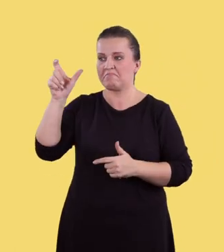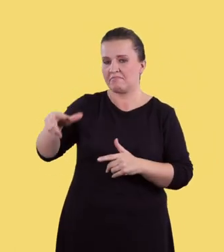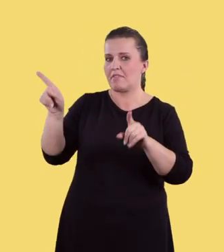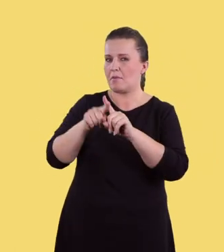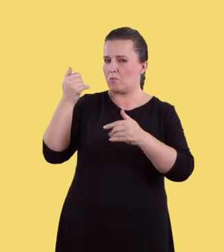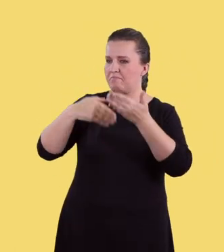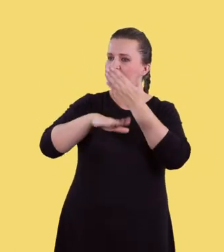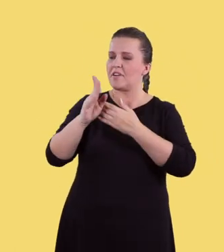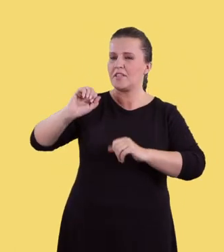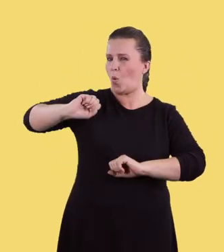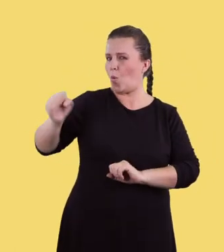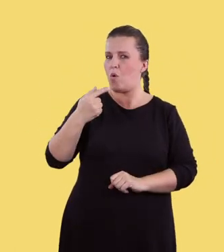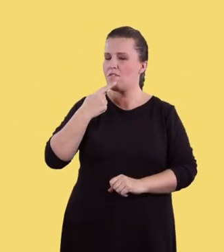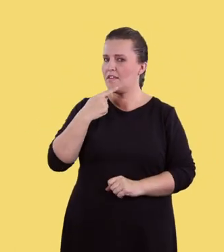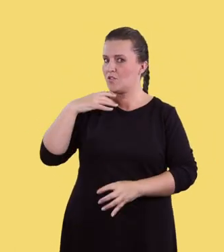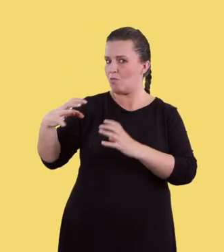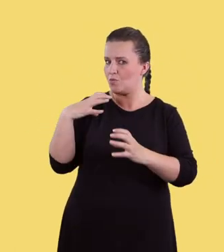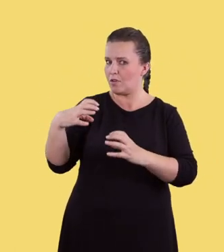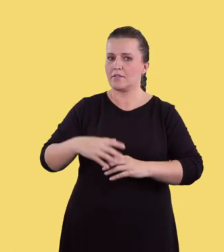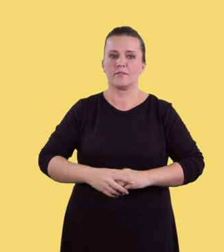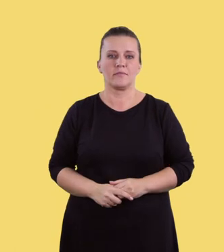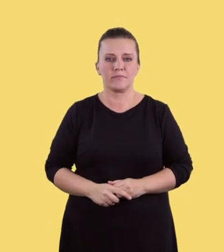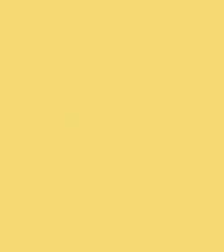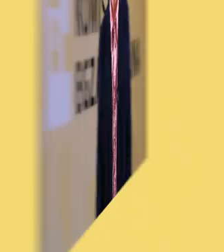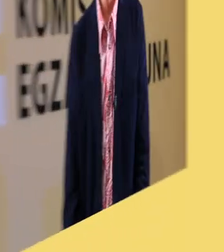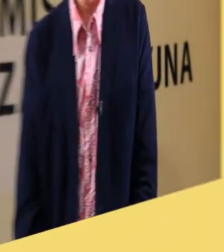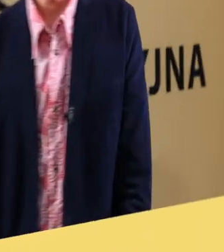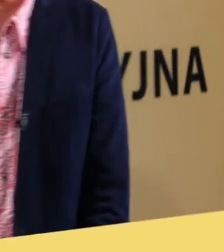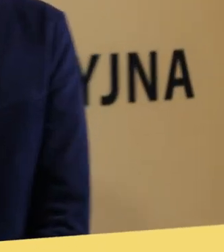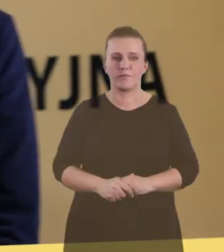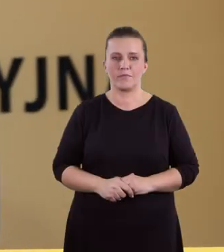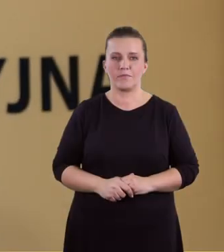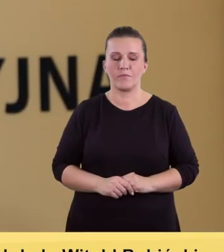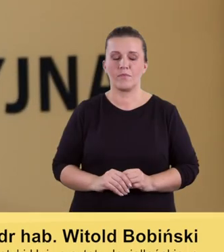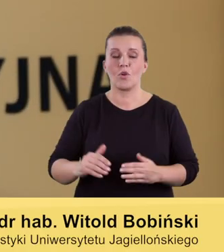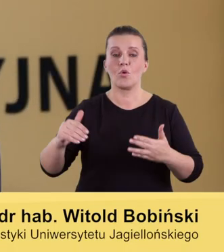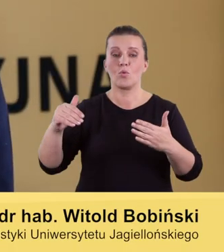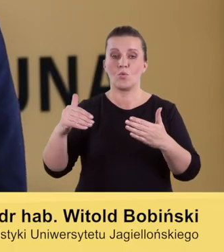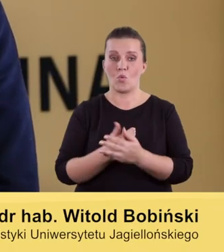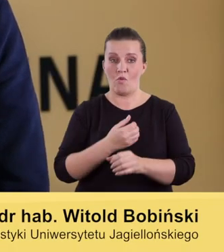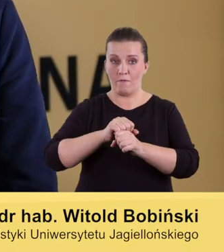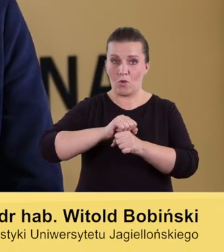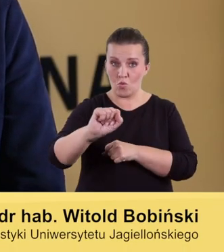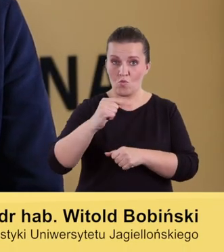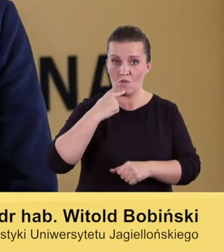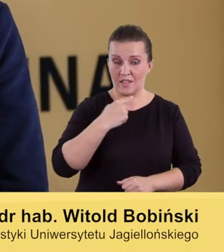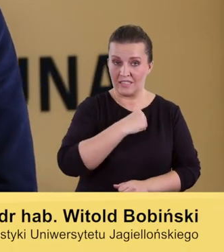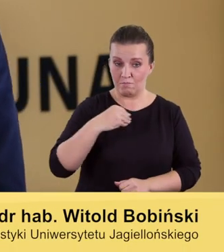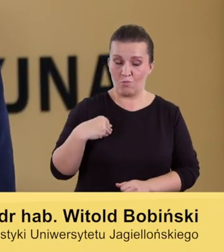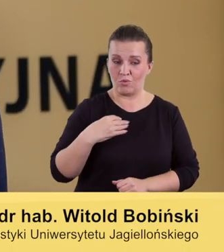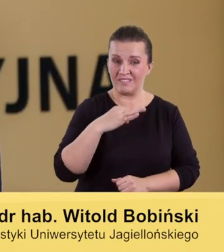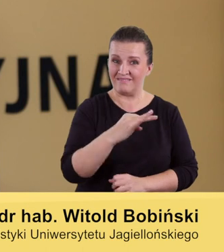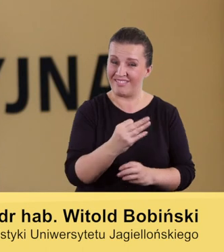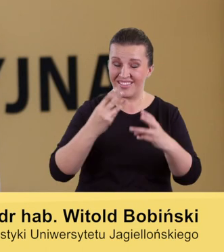także wykazanie się sprawnością językowo-komunikacyjną. Najważniejszą cechą nowego egzaminu